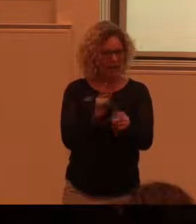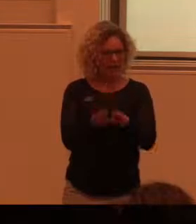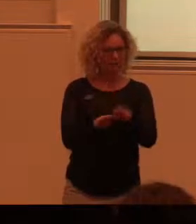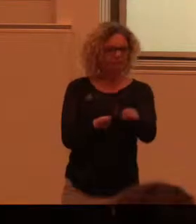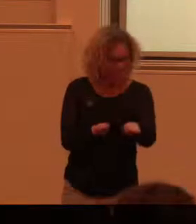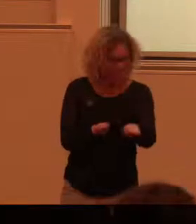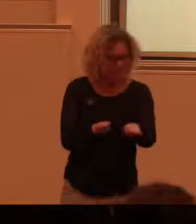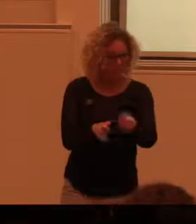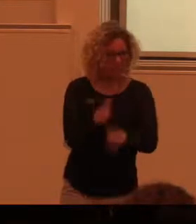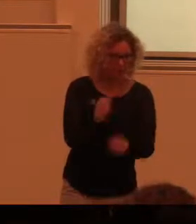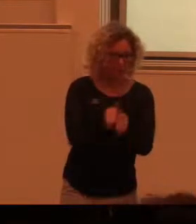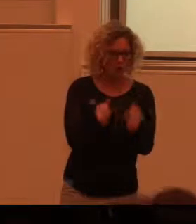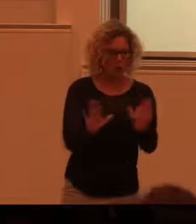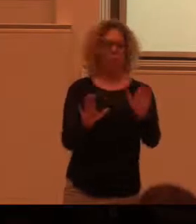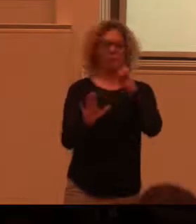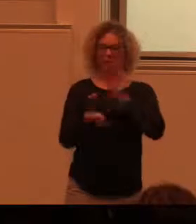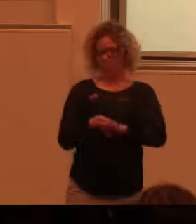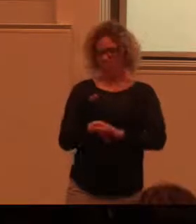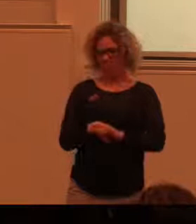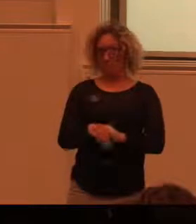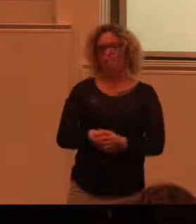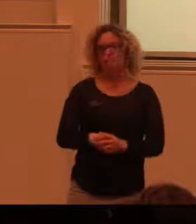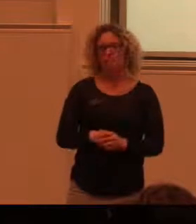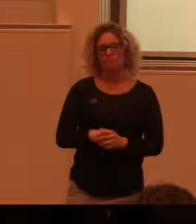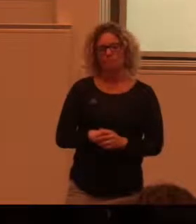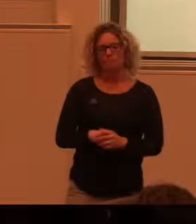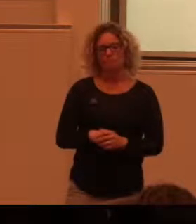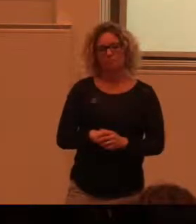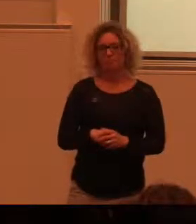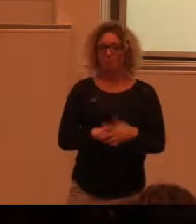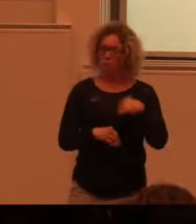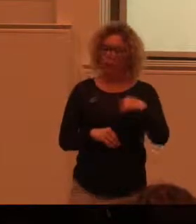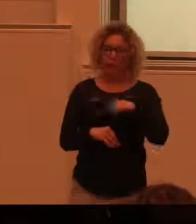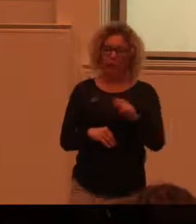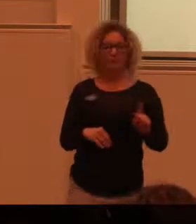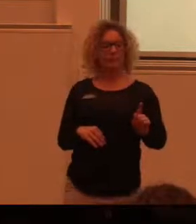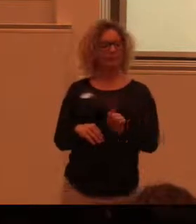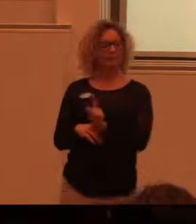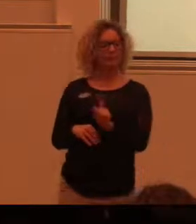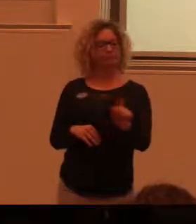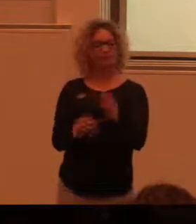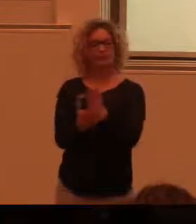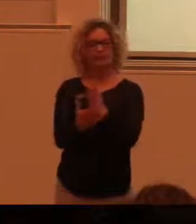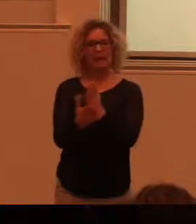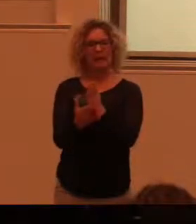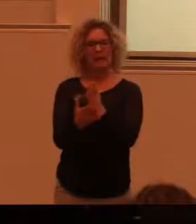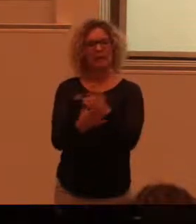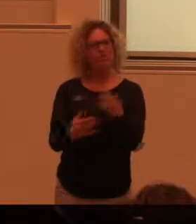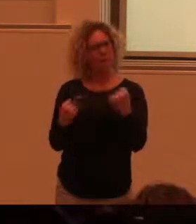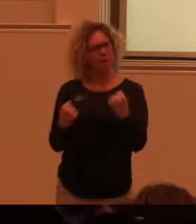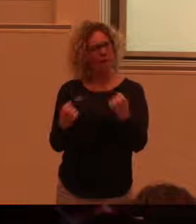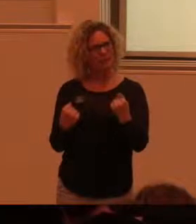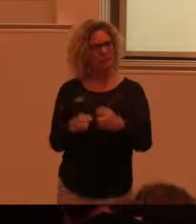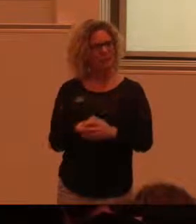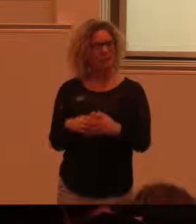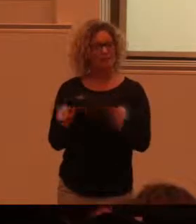steg och liknande? Och just det där faktum att kunna ta sig fram på ett säkert sätt. Det